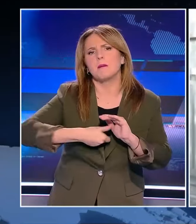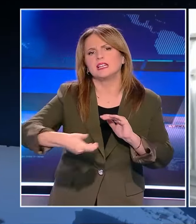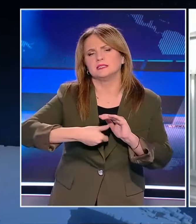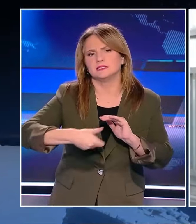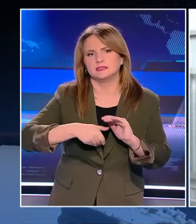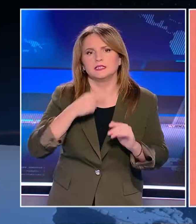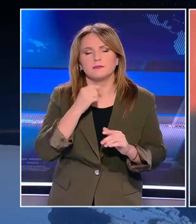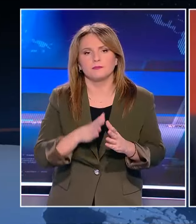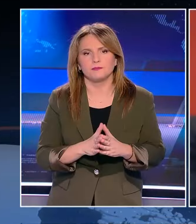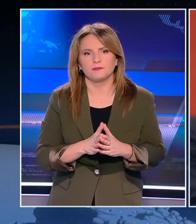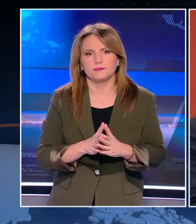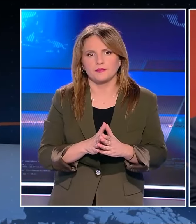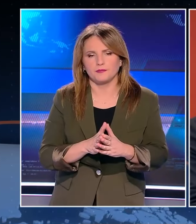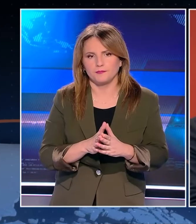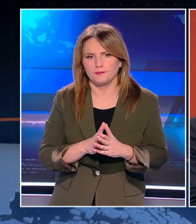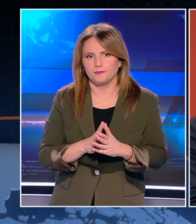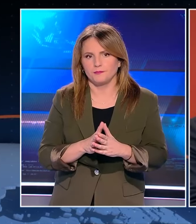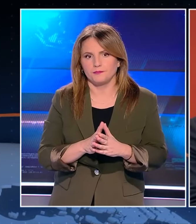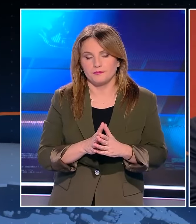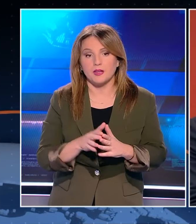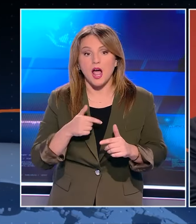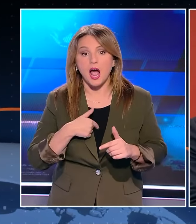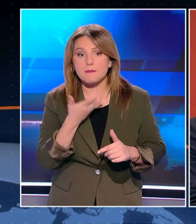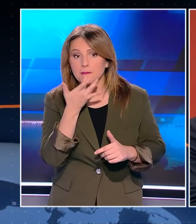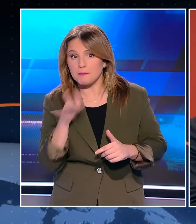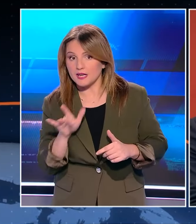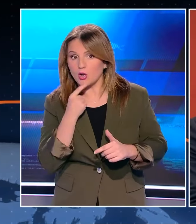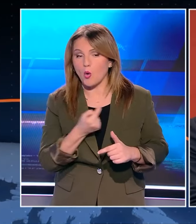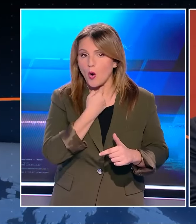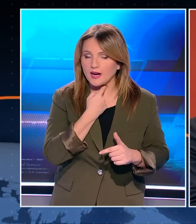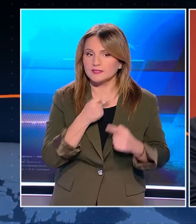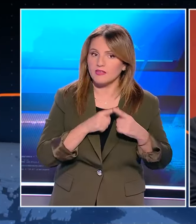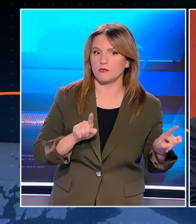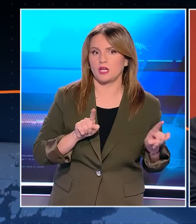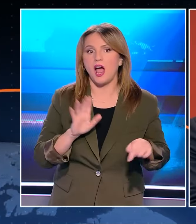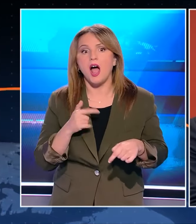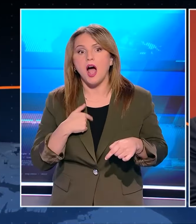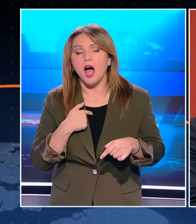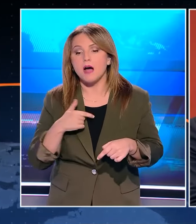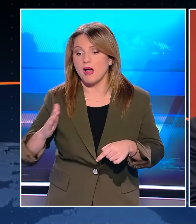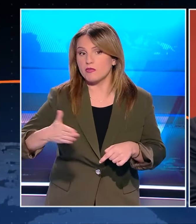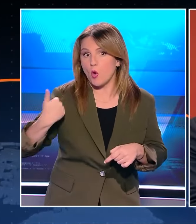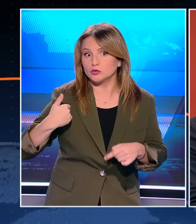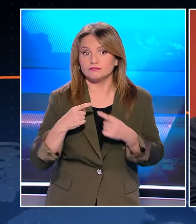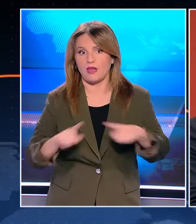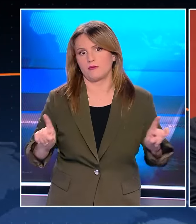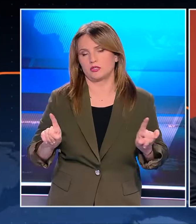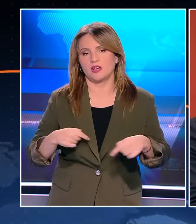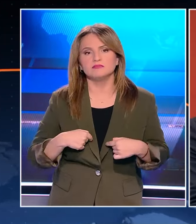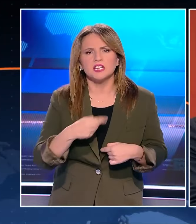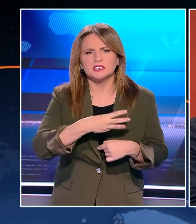λέει των Σικοφαντούν Είναι άλλο να φεύγεις επειδή έχασες και είναι άλλο να σε διώχνουν επειδή κέρδισες Ο ΣΥΡΙΖΑ